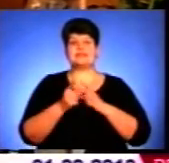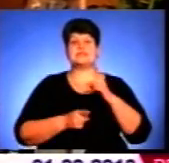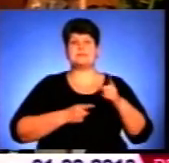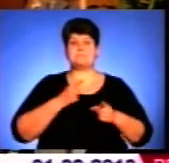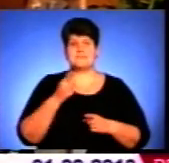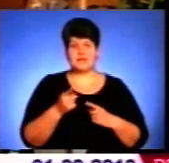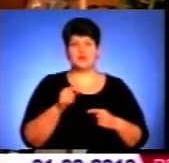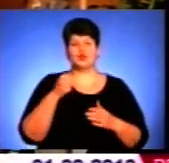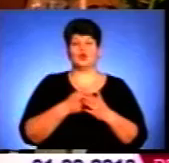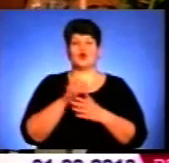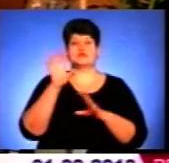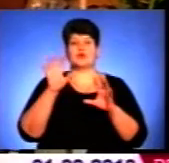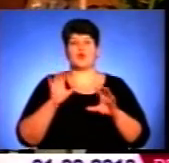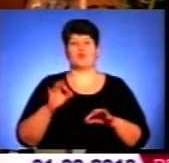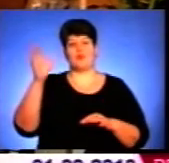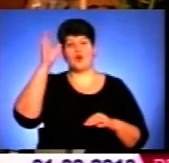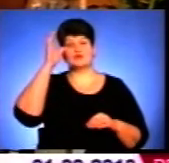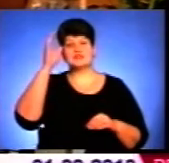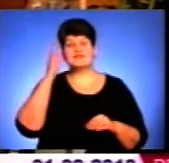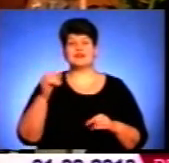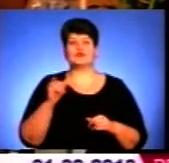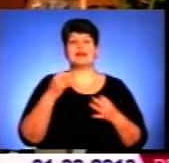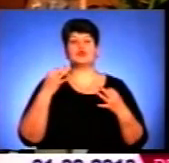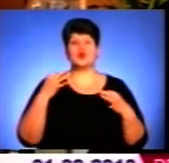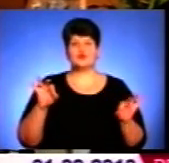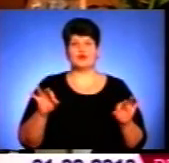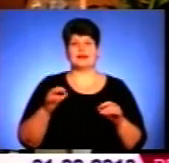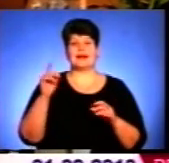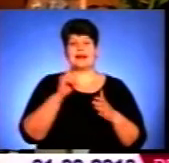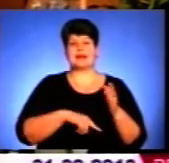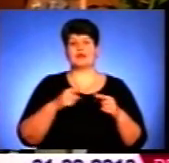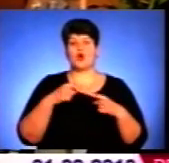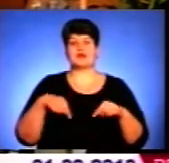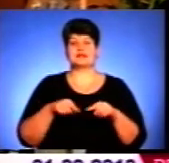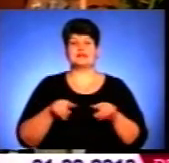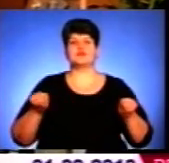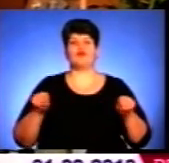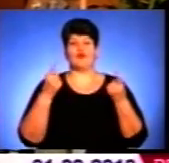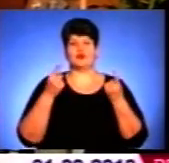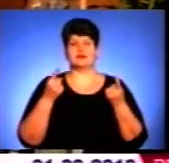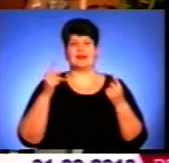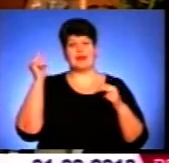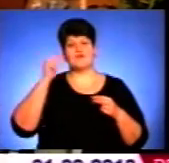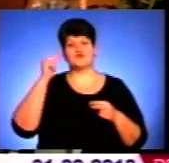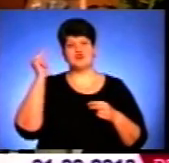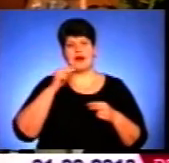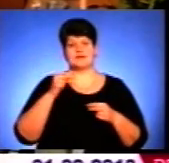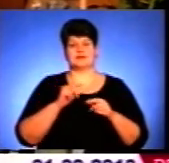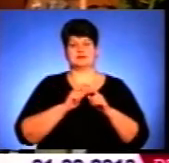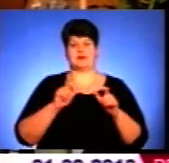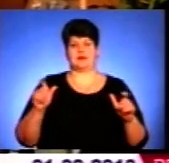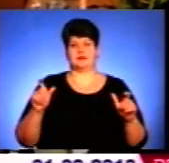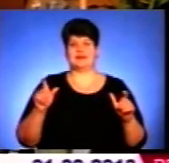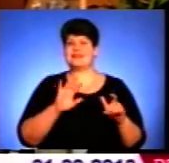до закону про освіту, де дозволити релігійним організаціям створювати навчальні заклади.